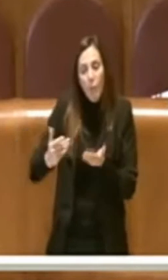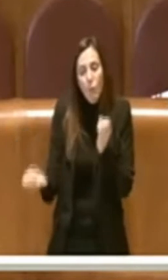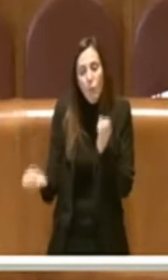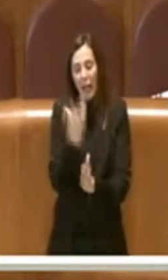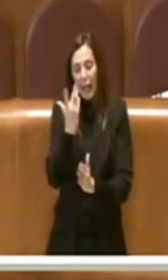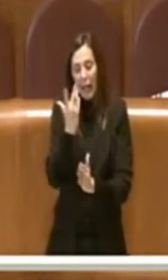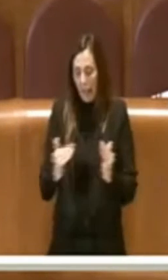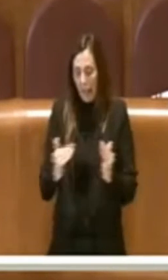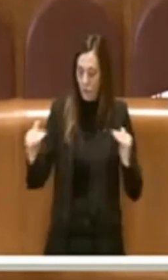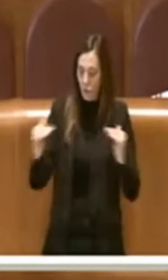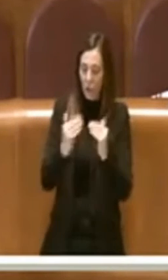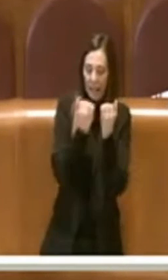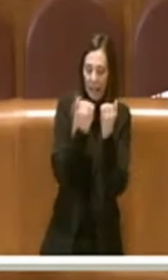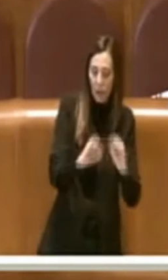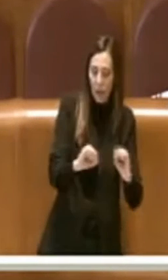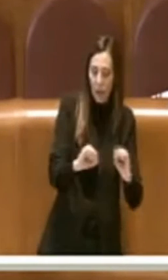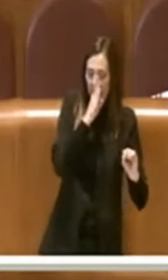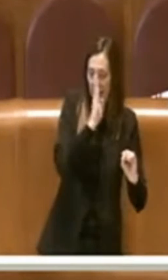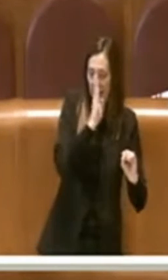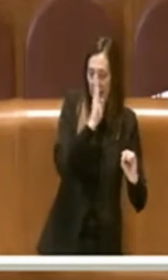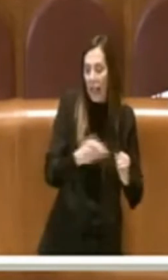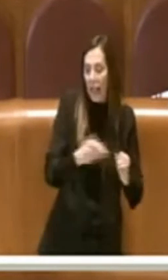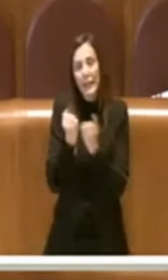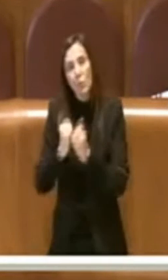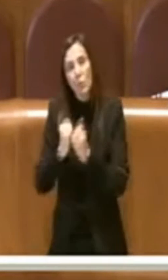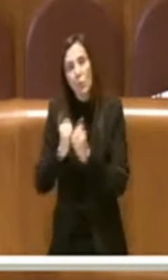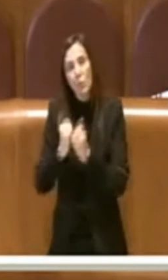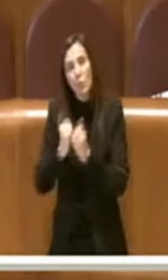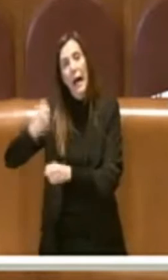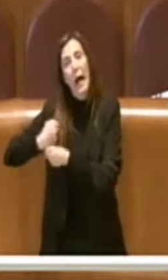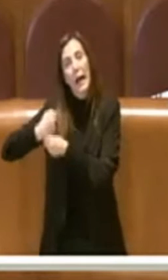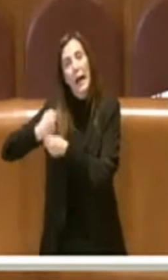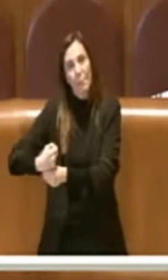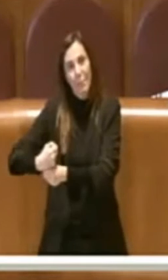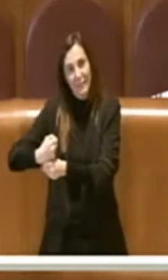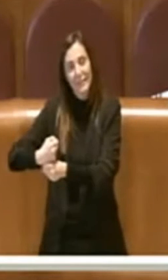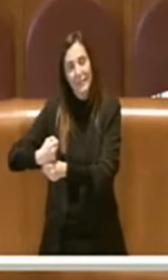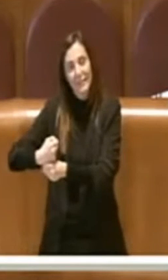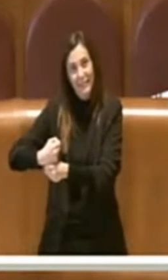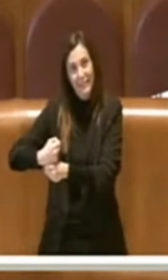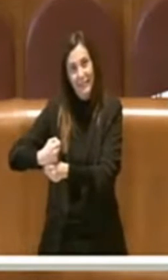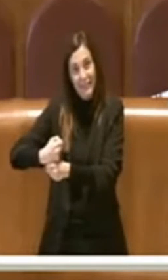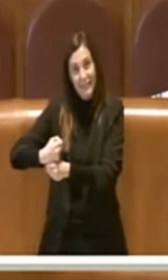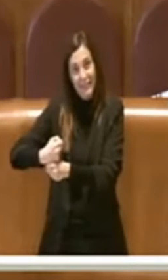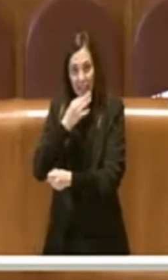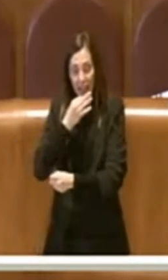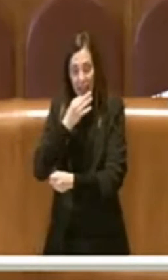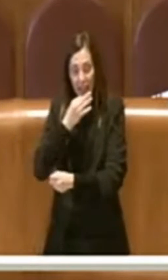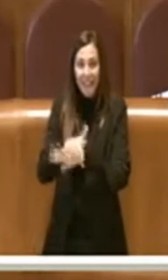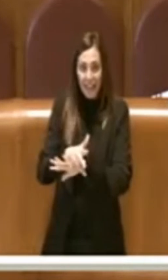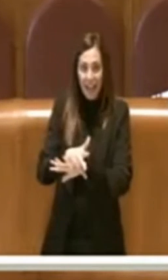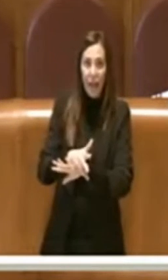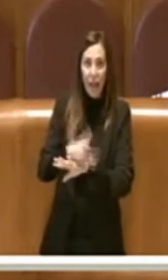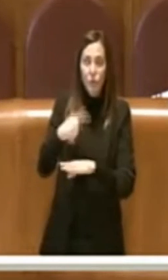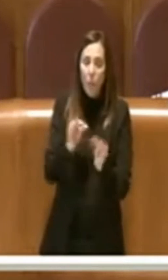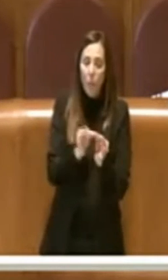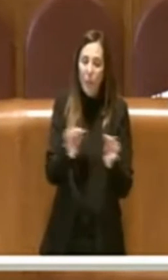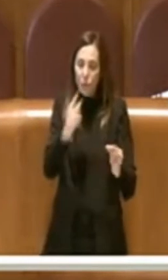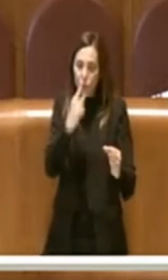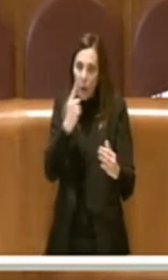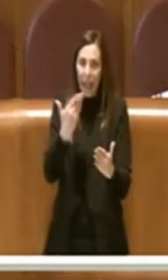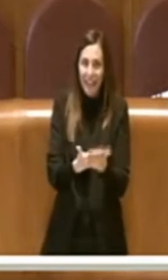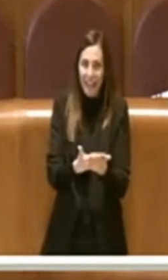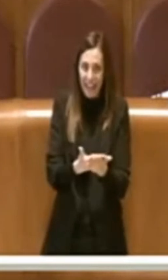democrazia diretta e democrazia rappresentativa attraverso una serie di pesi e contrappesi. Tra questi bisogna